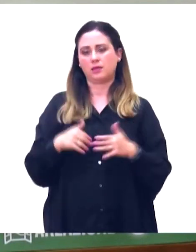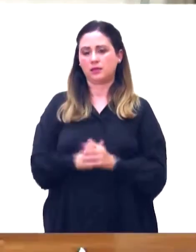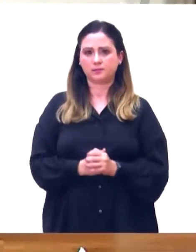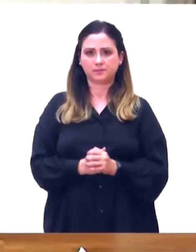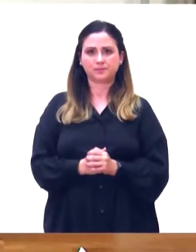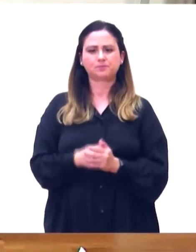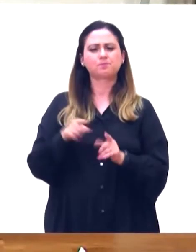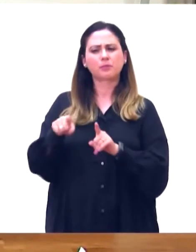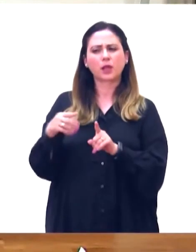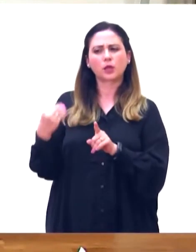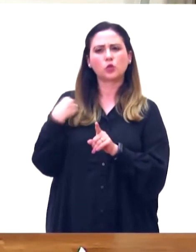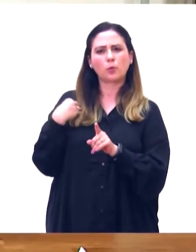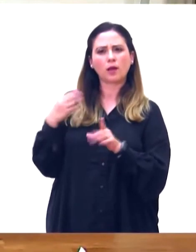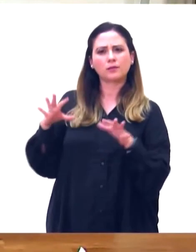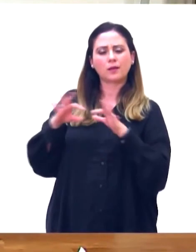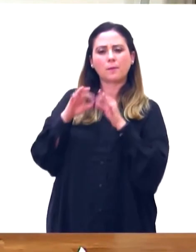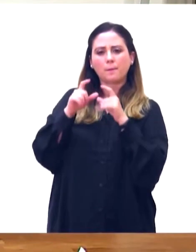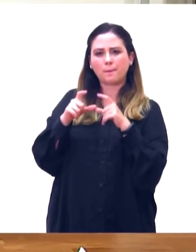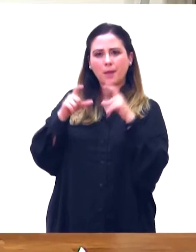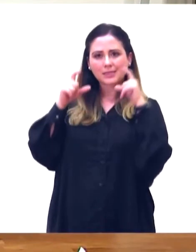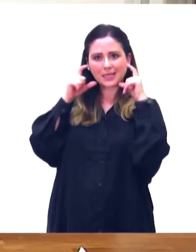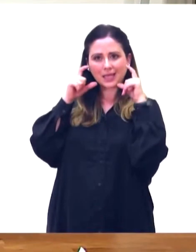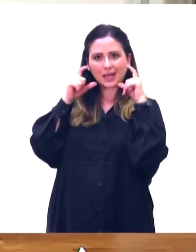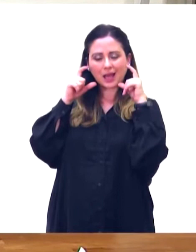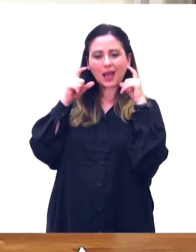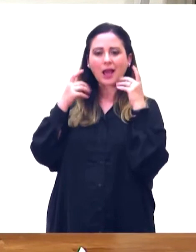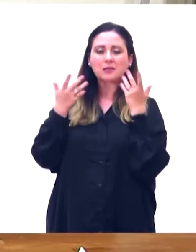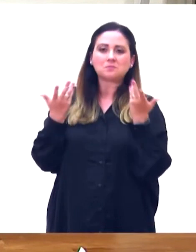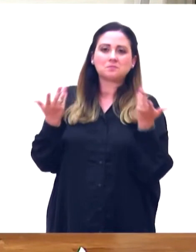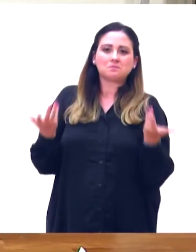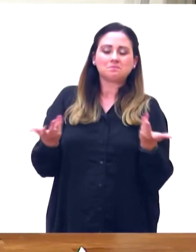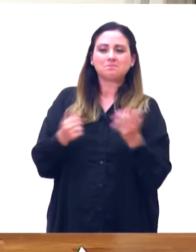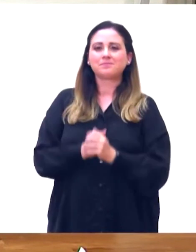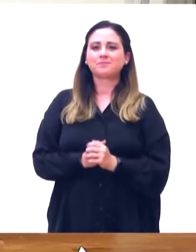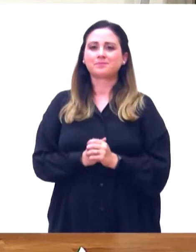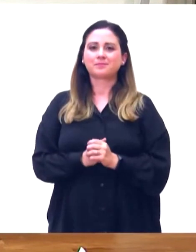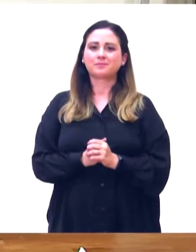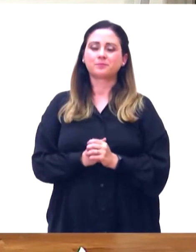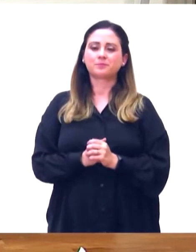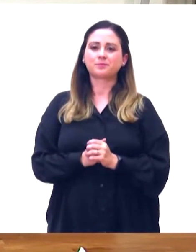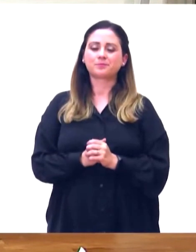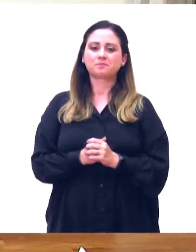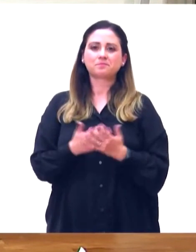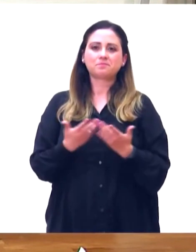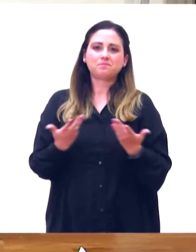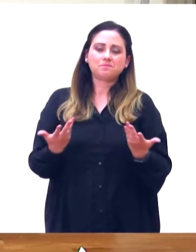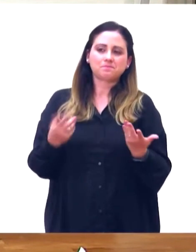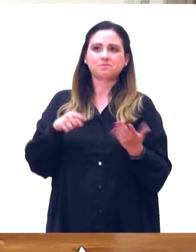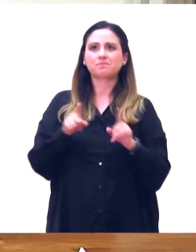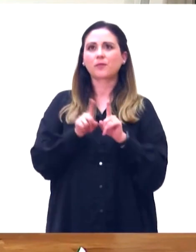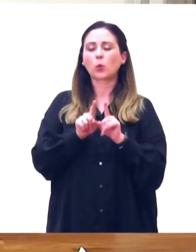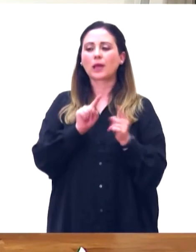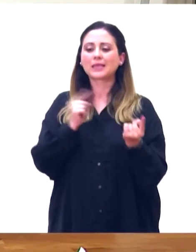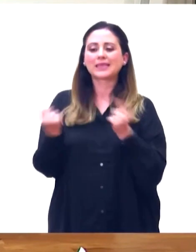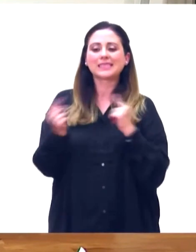La domanda sulla maschilina, non se ne è ancora